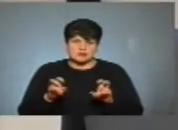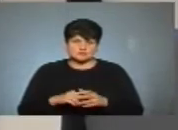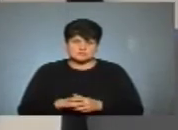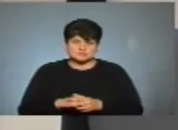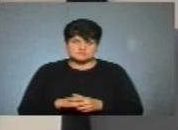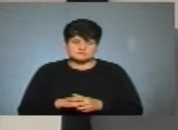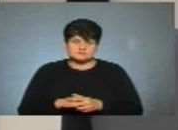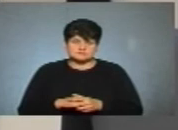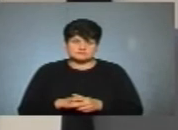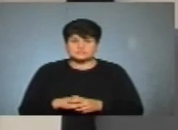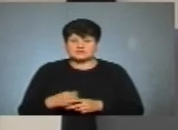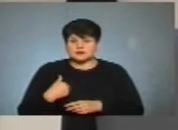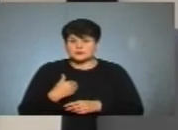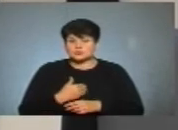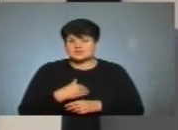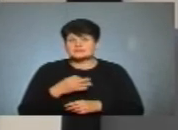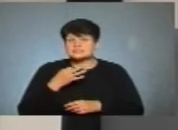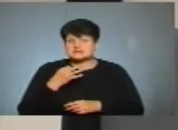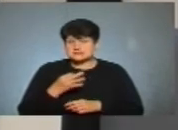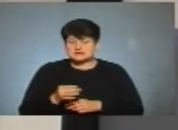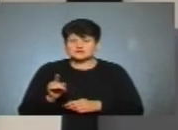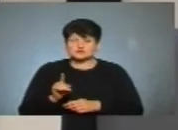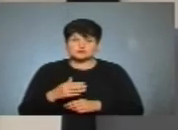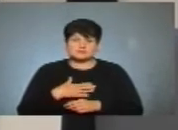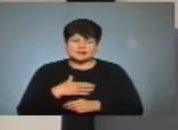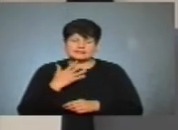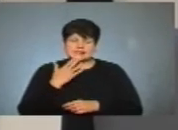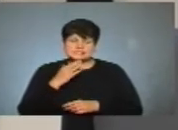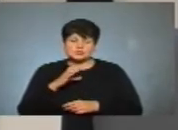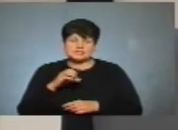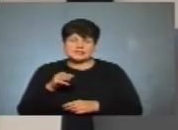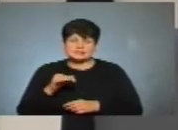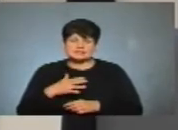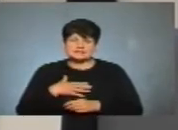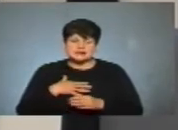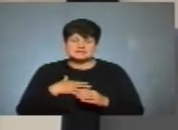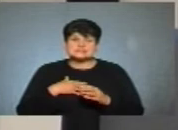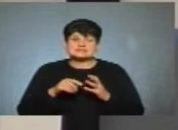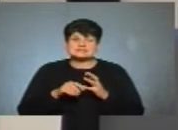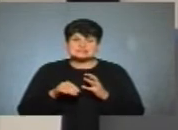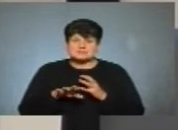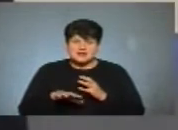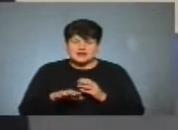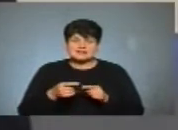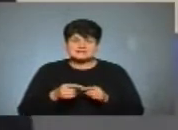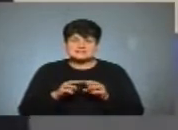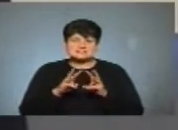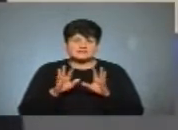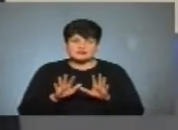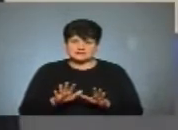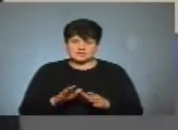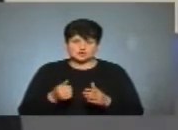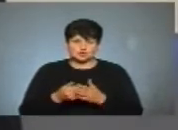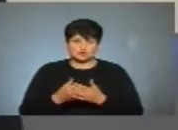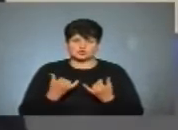Тому я би хотів сказати, що ми як націоналісти, для нас земля це є світе, тому що до сьогоднішнього дня наша